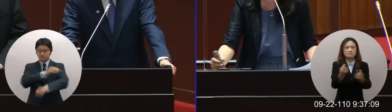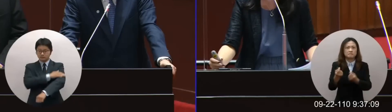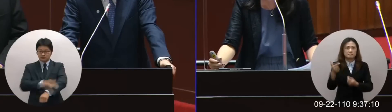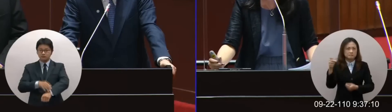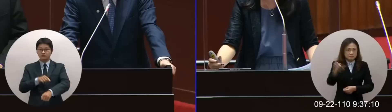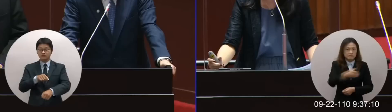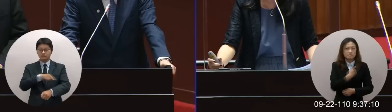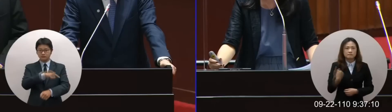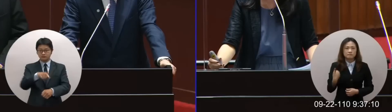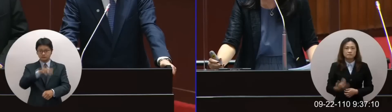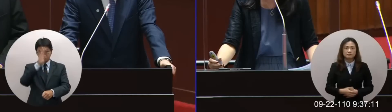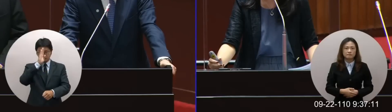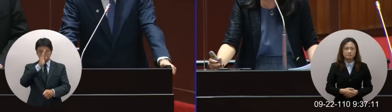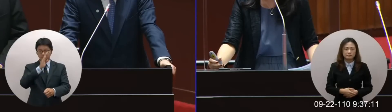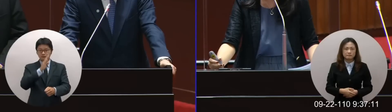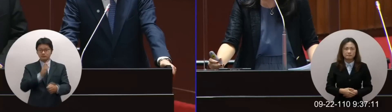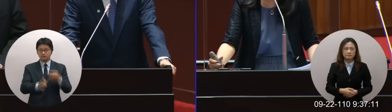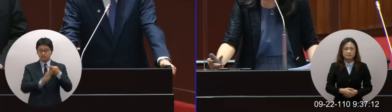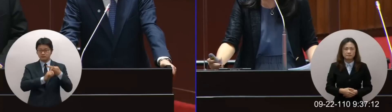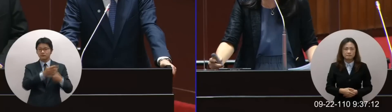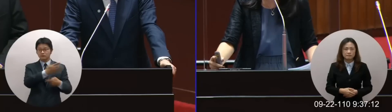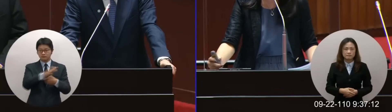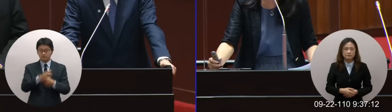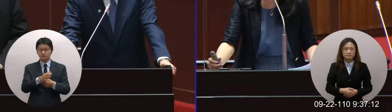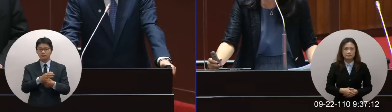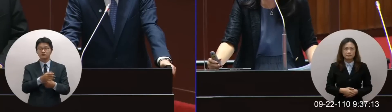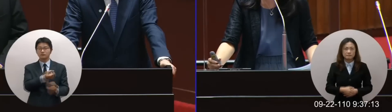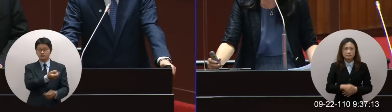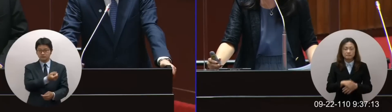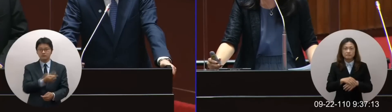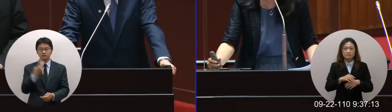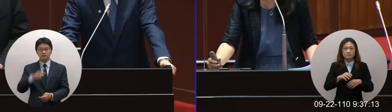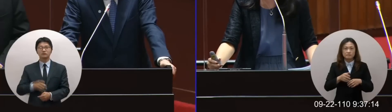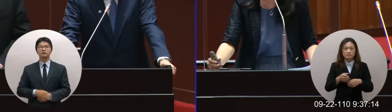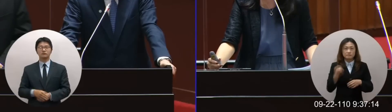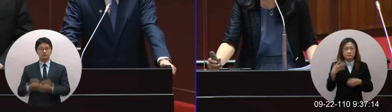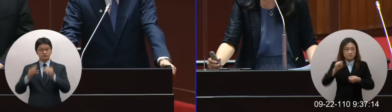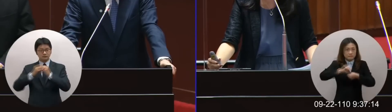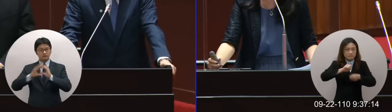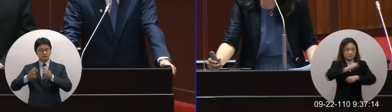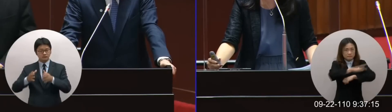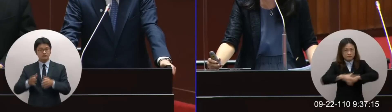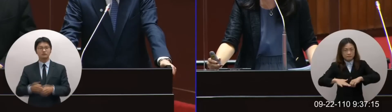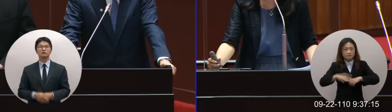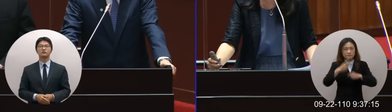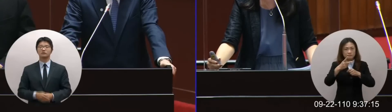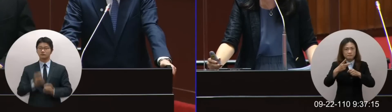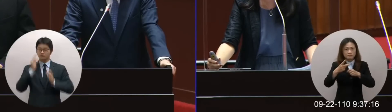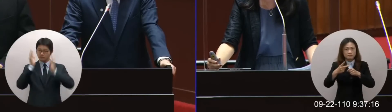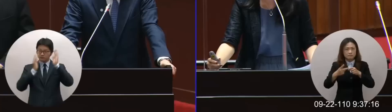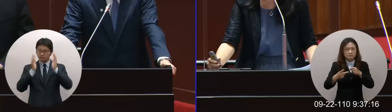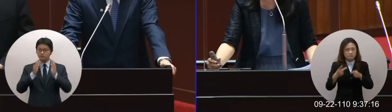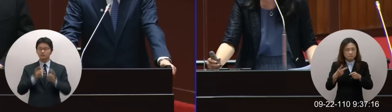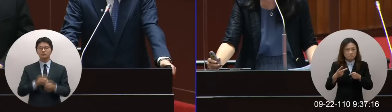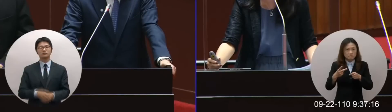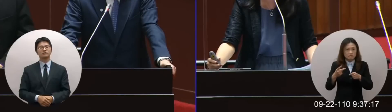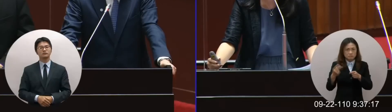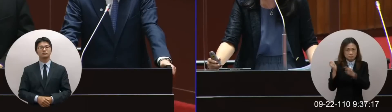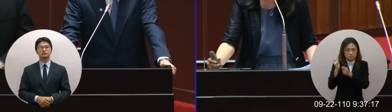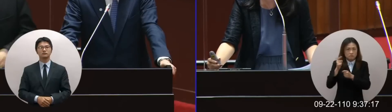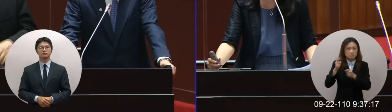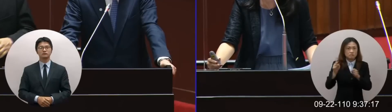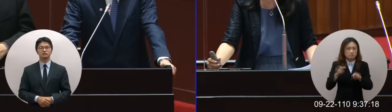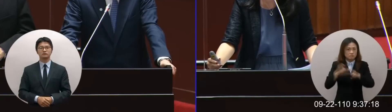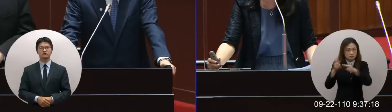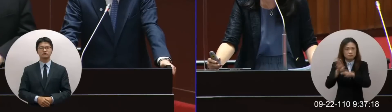比較嚴重但是丹麥日本南韓蘭來西亞都包其實他也開始贏到一天可能要到上千